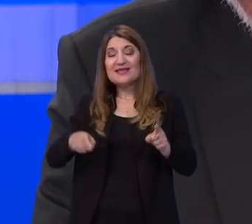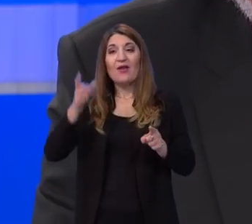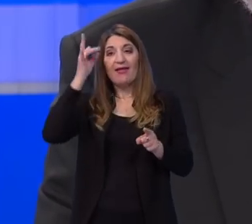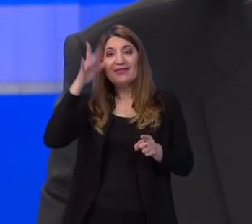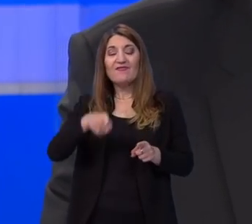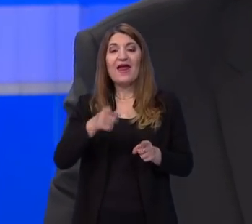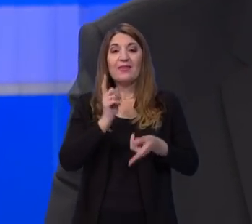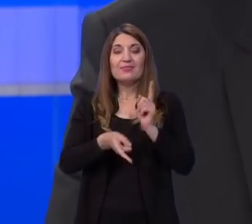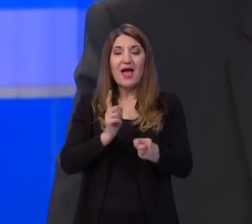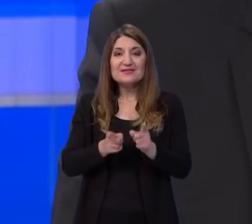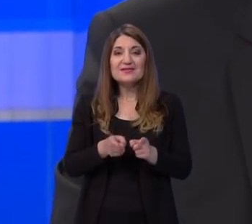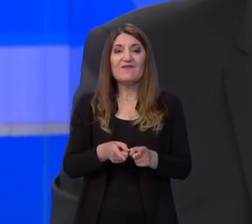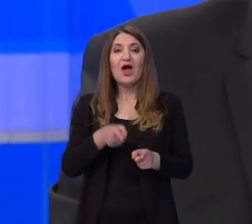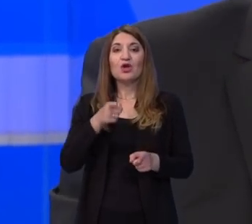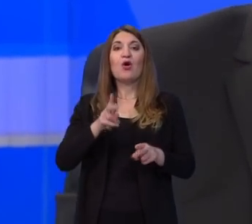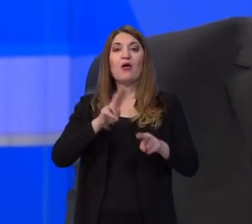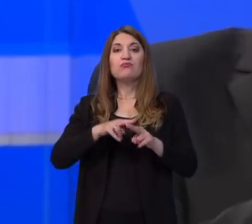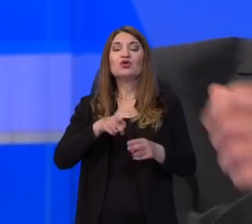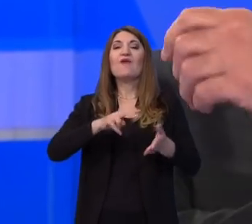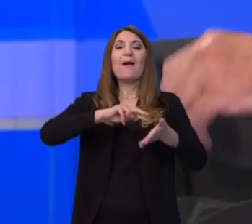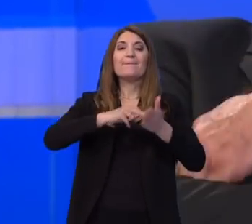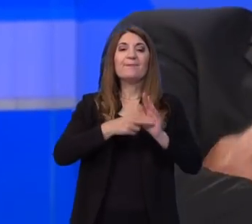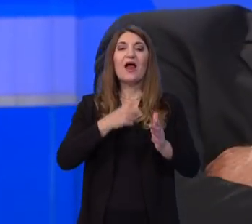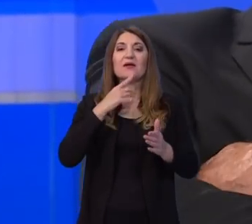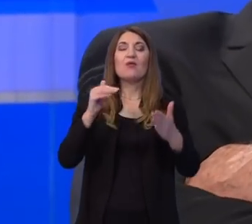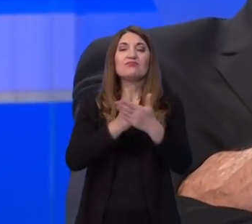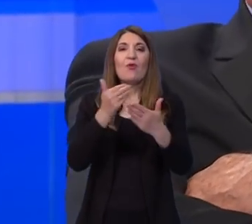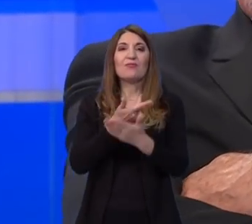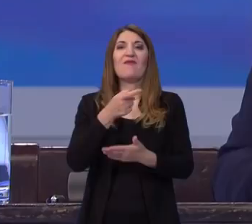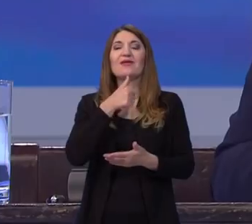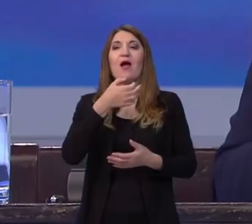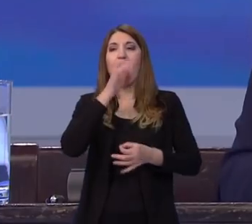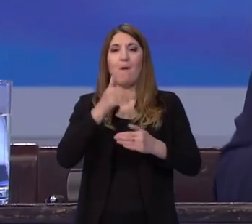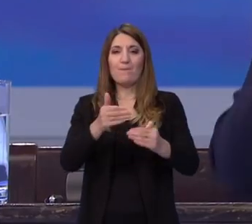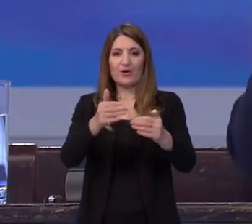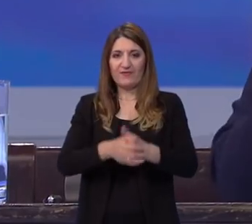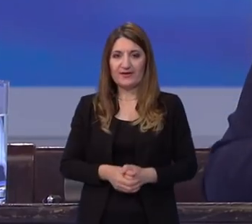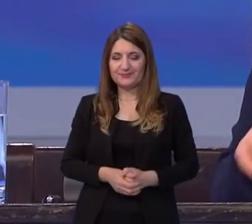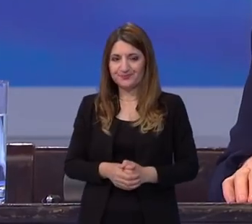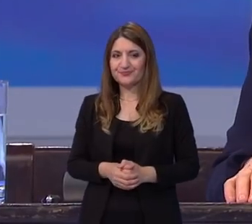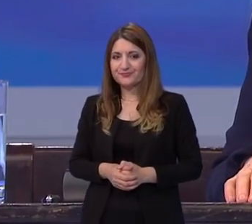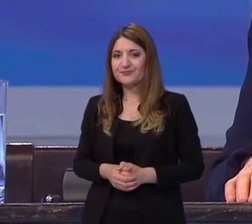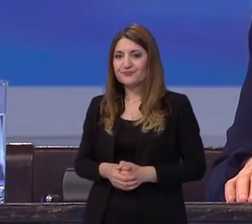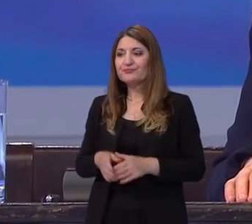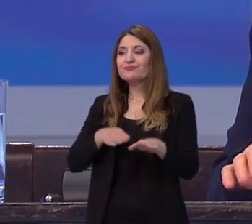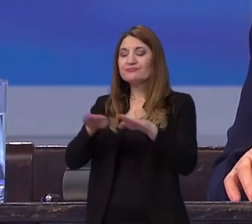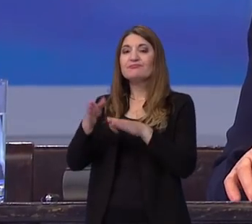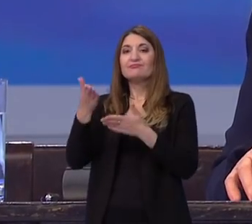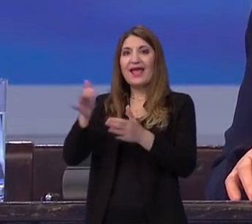sastavni dio elementa nacionalnog plana obnove i oporavka. Prof. Filipoviću, evo, ovoga